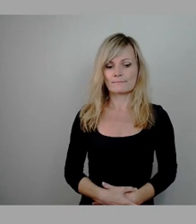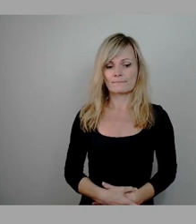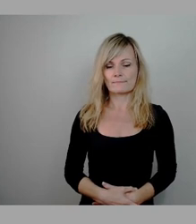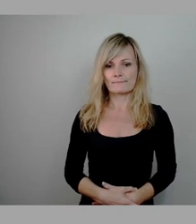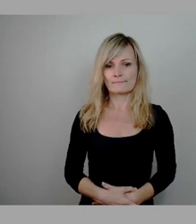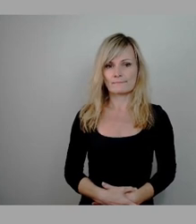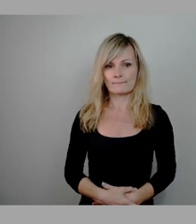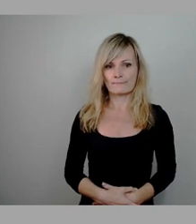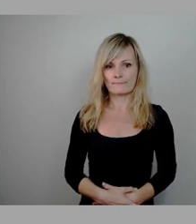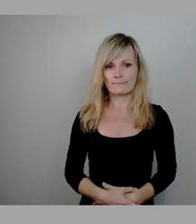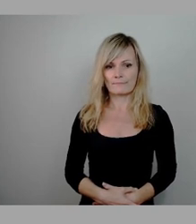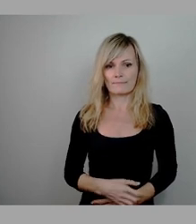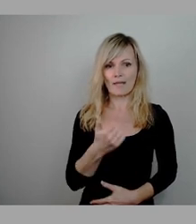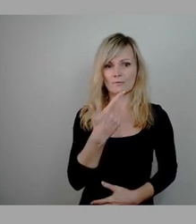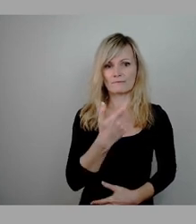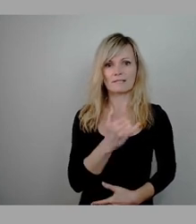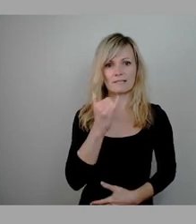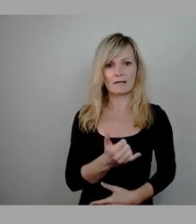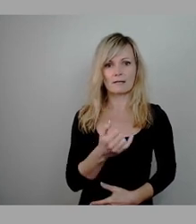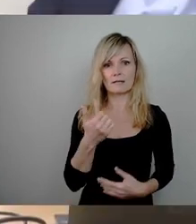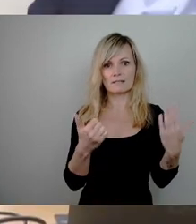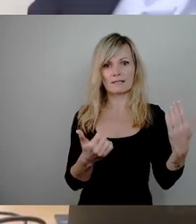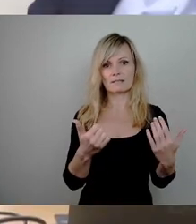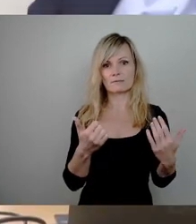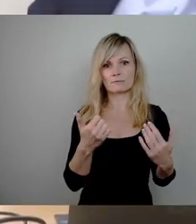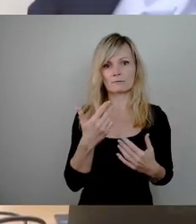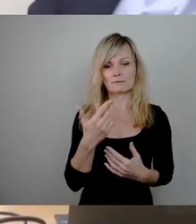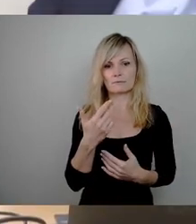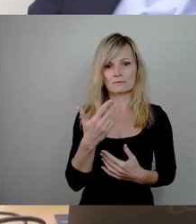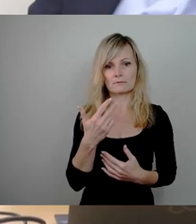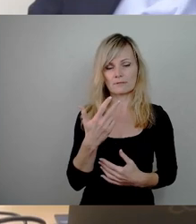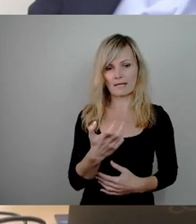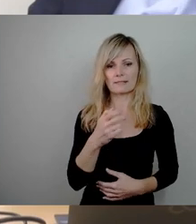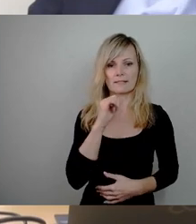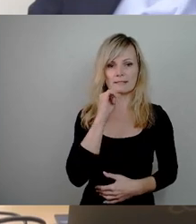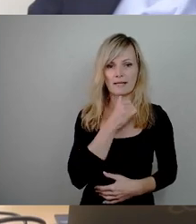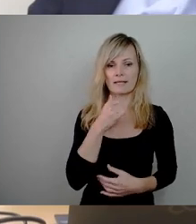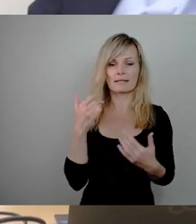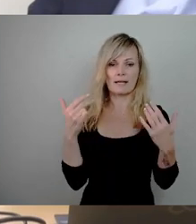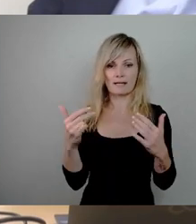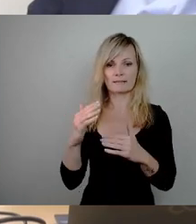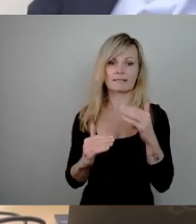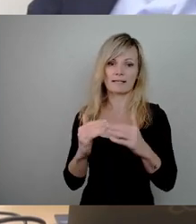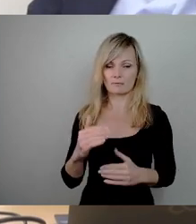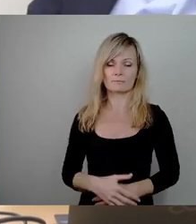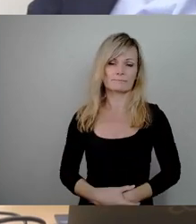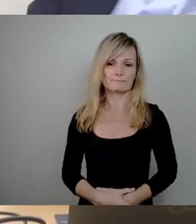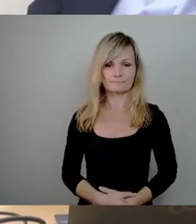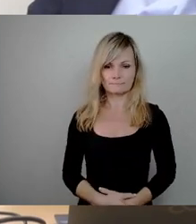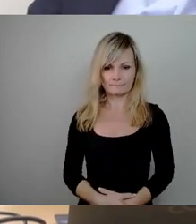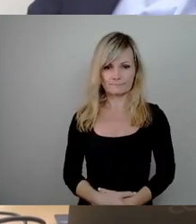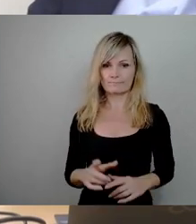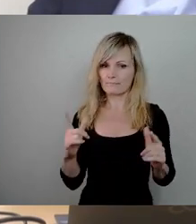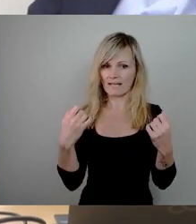Mit 21 Ja, 36 Nein, 8 Enthaltungen entsprechend keine Mehrheit